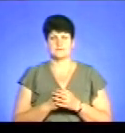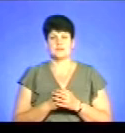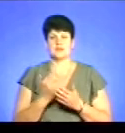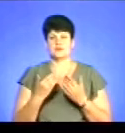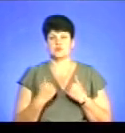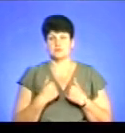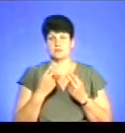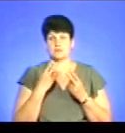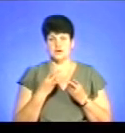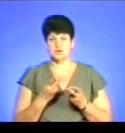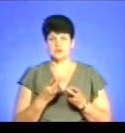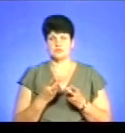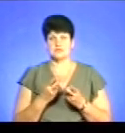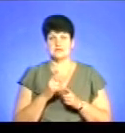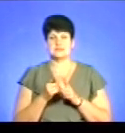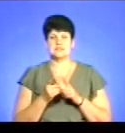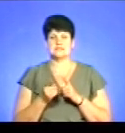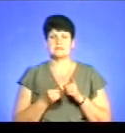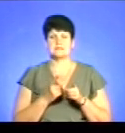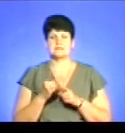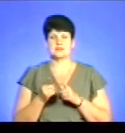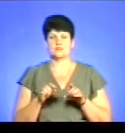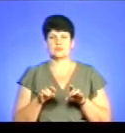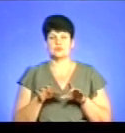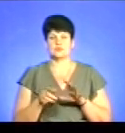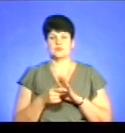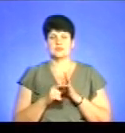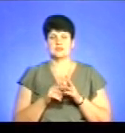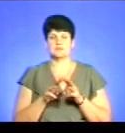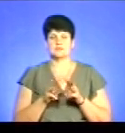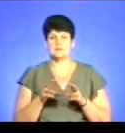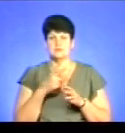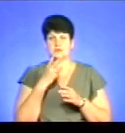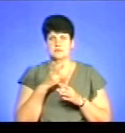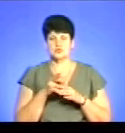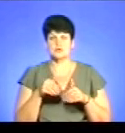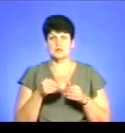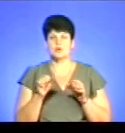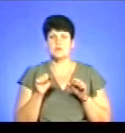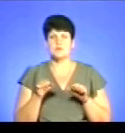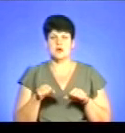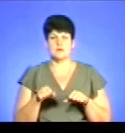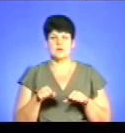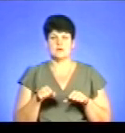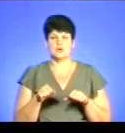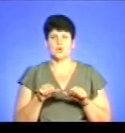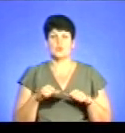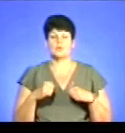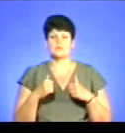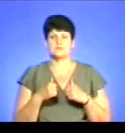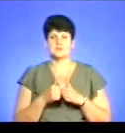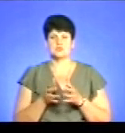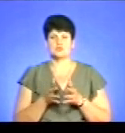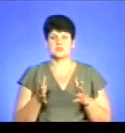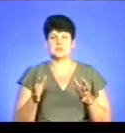ми бачимо в змінах до постанови Кабінету міністрів, передбачено, що надано право комісіям, розширено